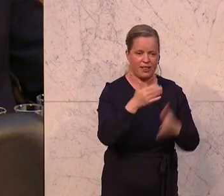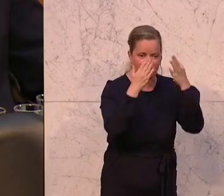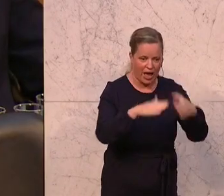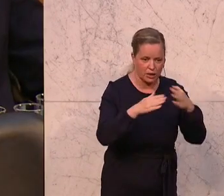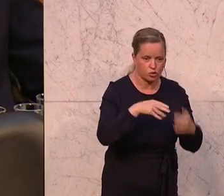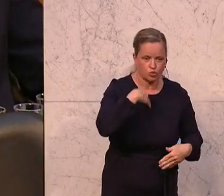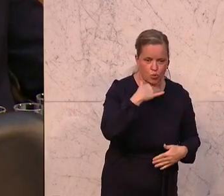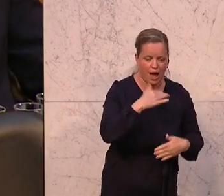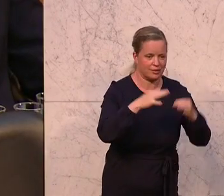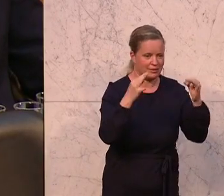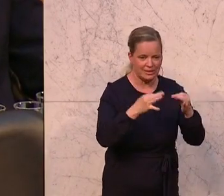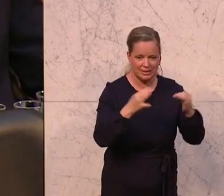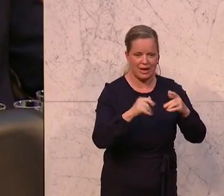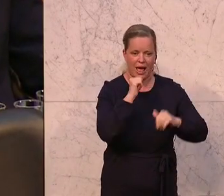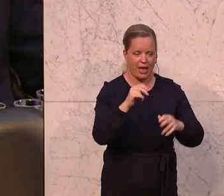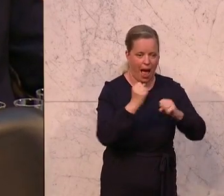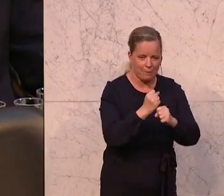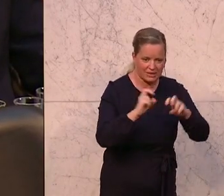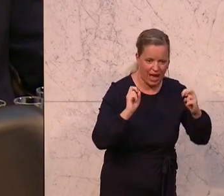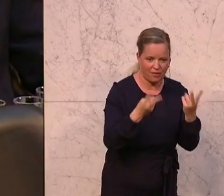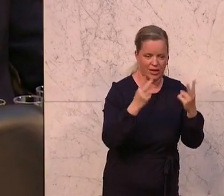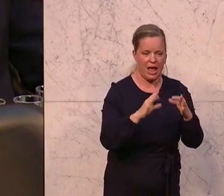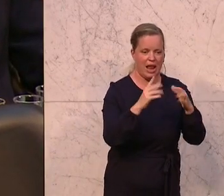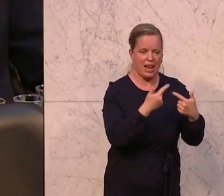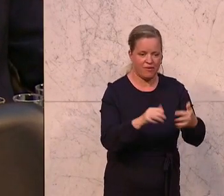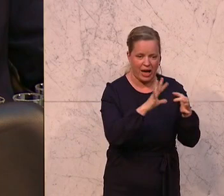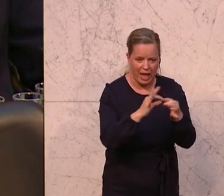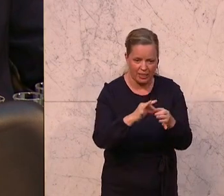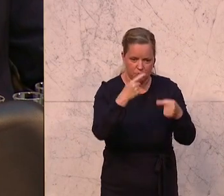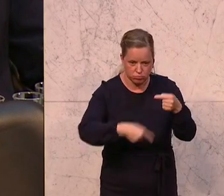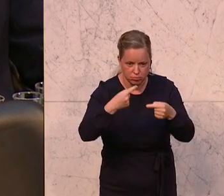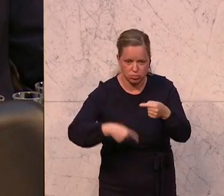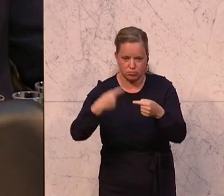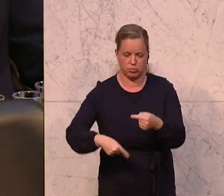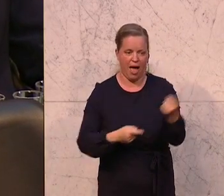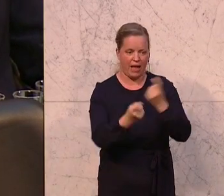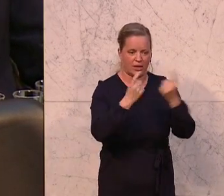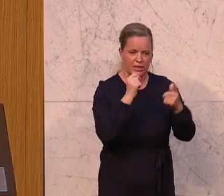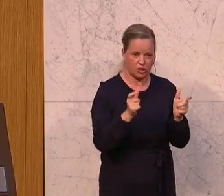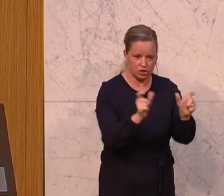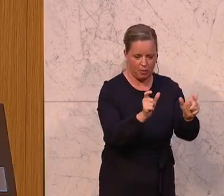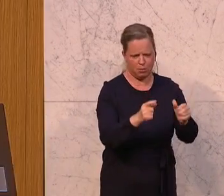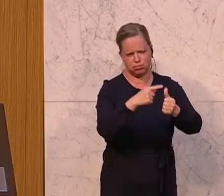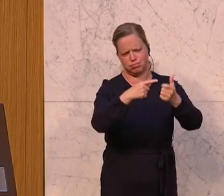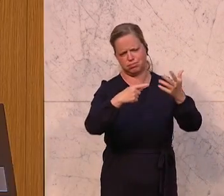Arbeitskräfte, ein Auseinanderbrechen der Lieferketten, die Einwanderung wurde nicht gestoppt, you name it.